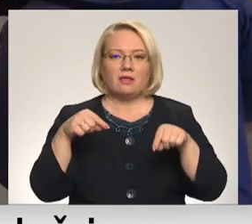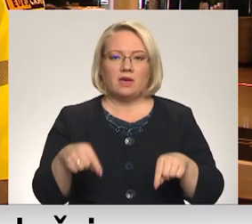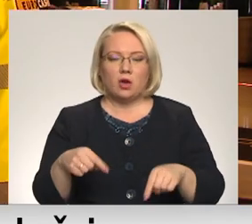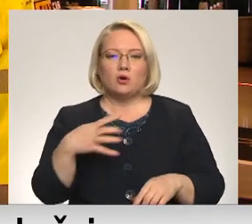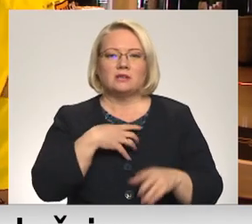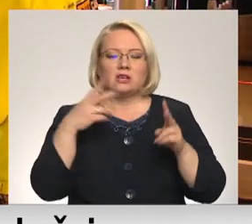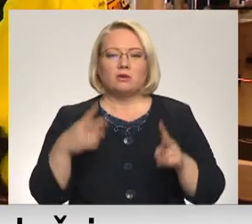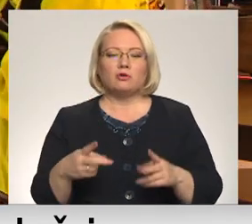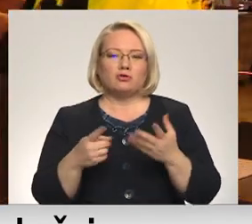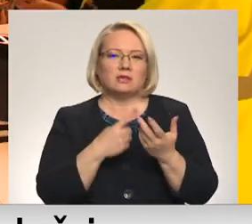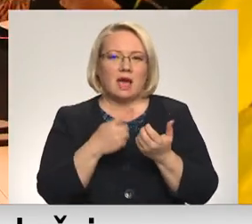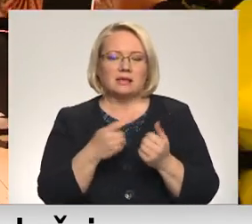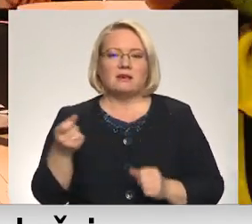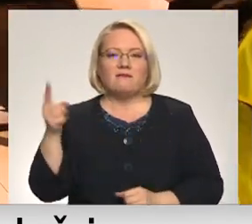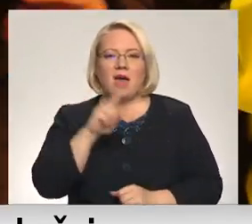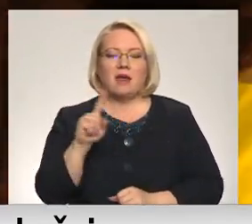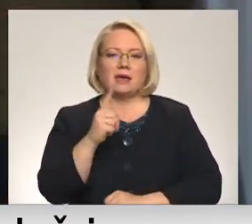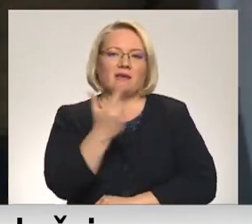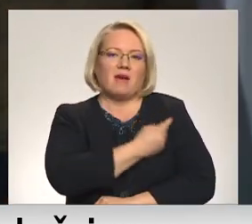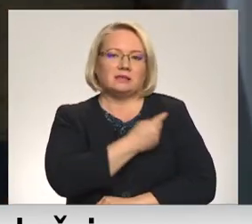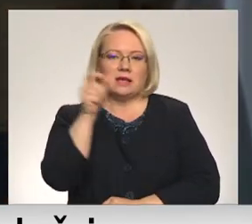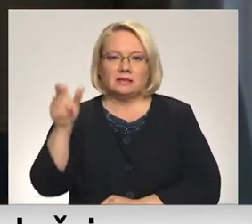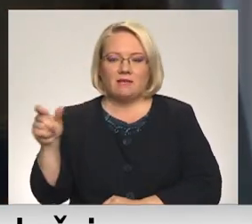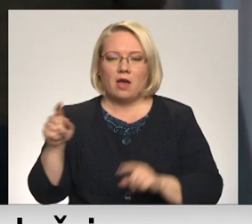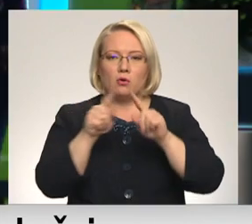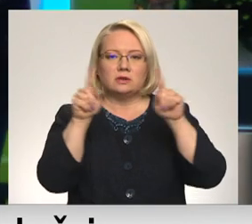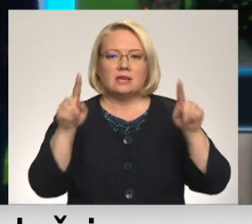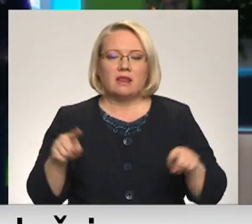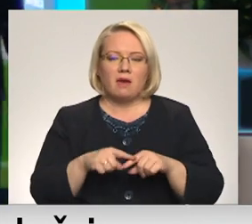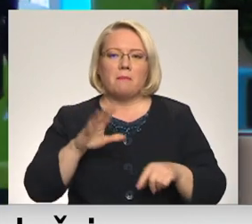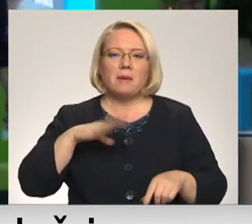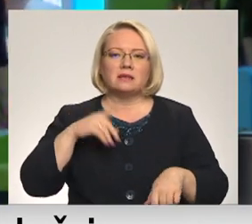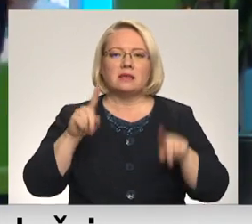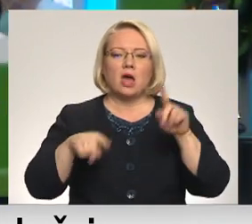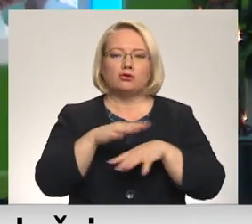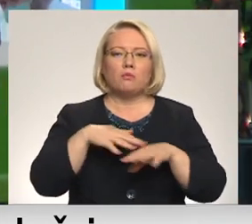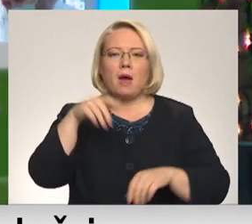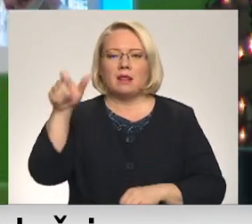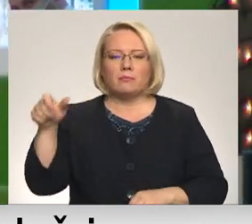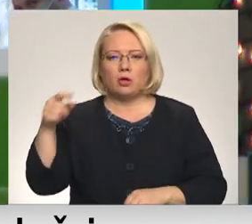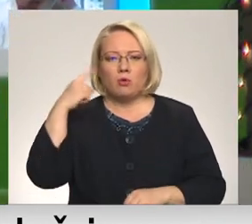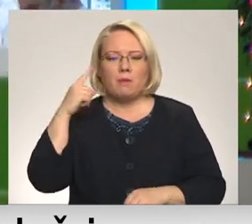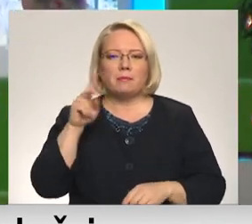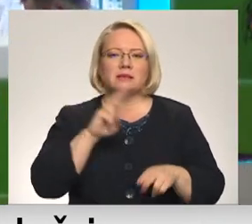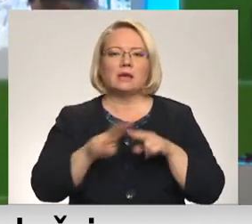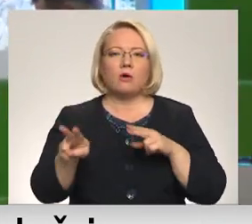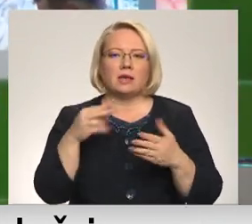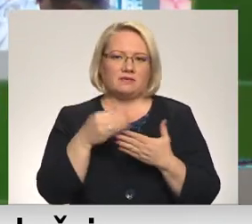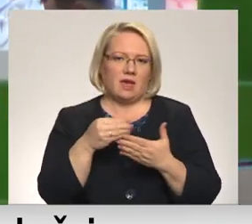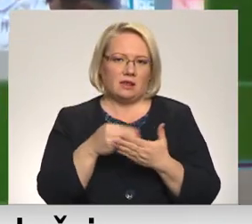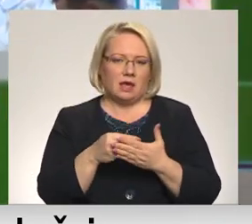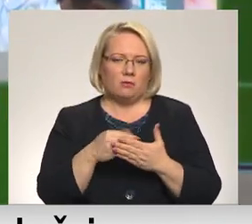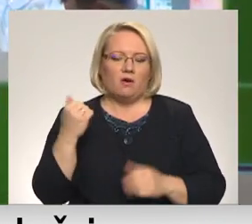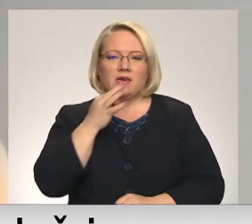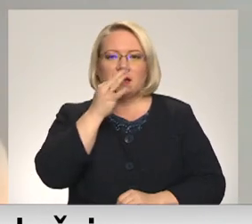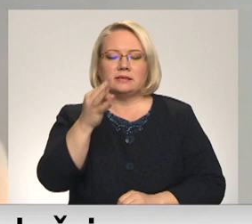saslimušo personu vidū vairāk ir vakcinēto un certifikāts pēc atsevišķu parlamentāriešu domām ir zaudējis vērtību. Certifikāts